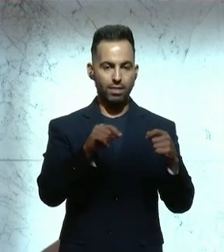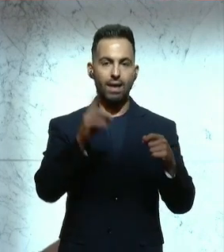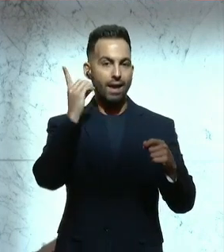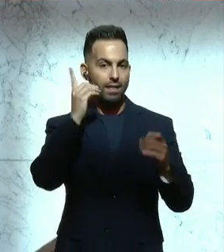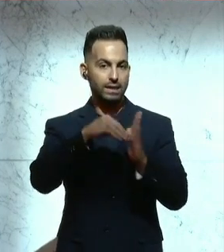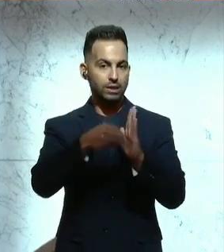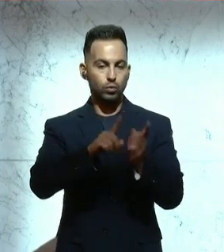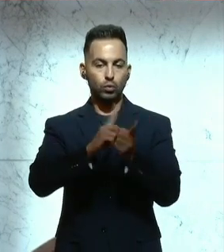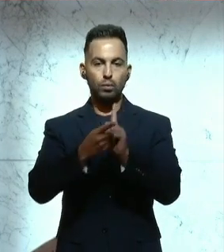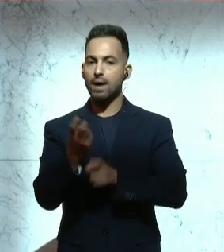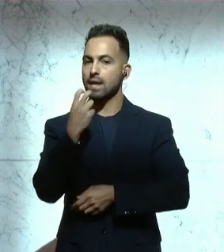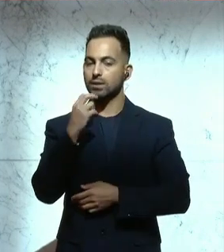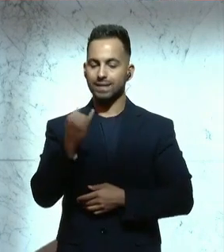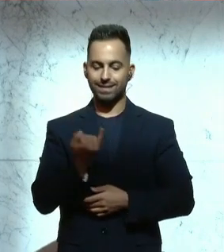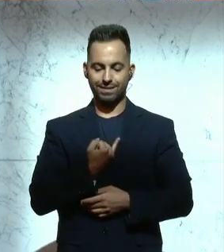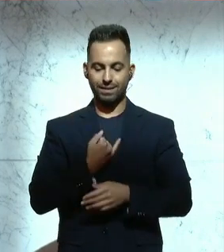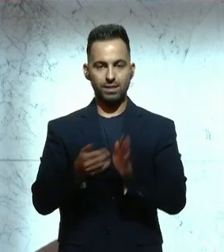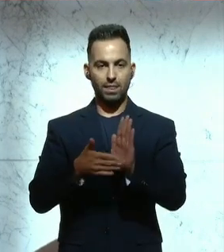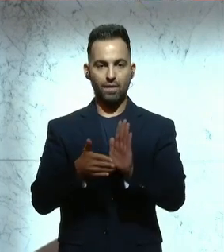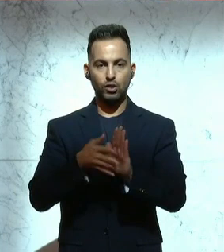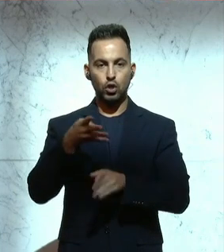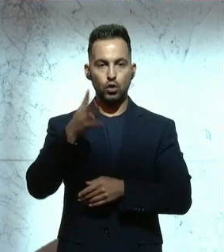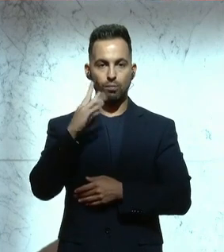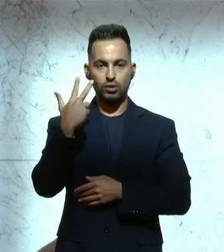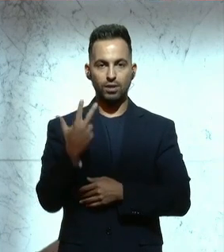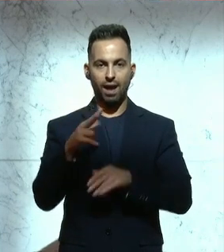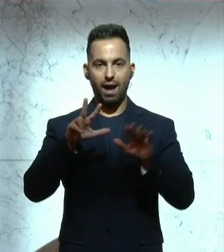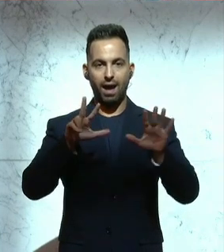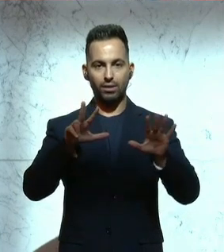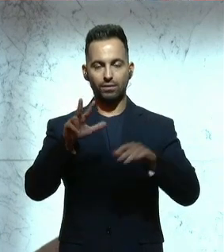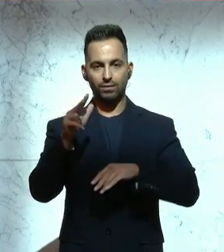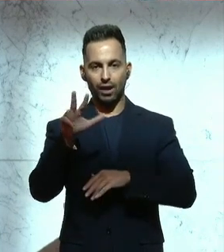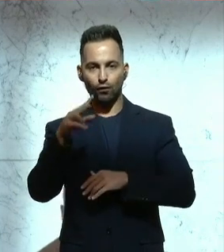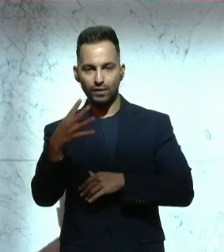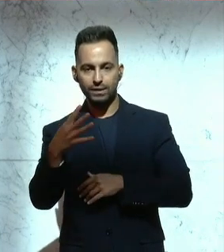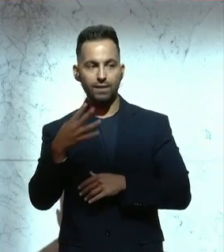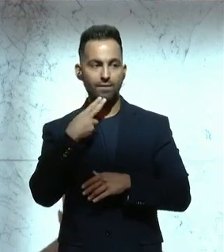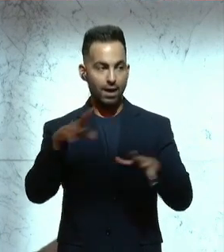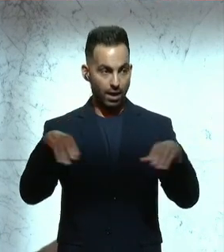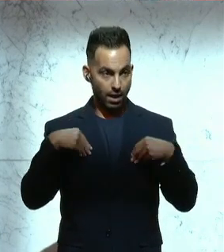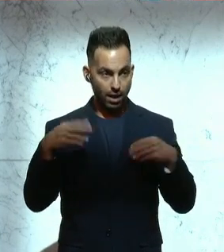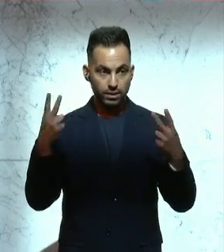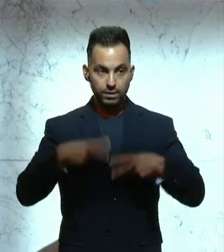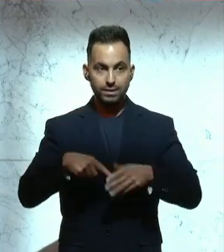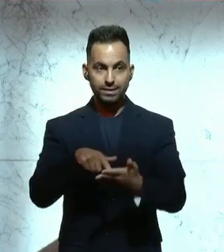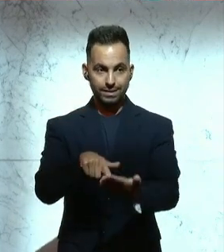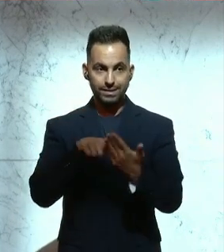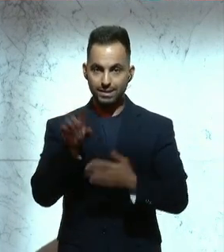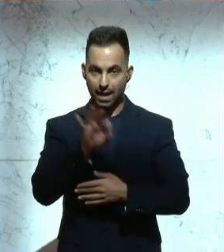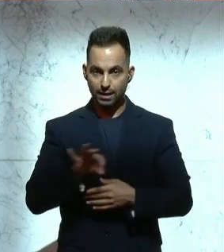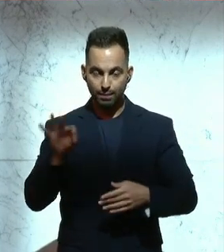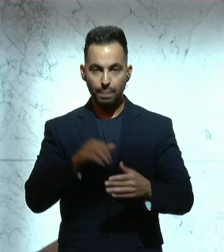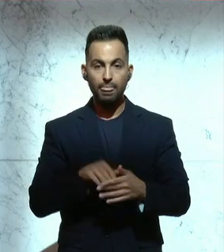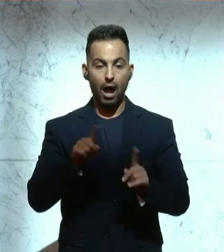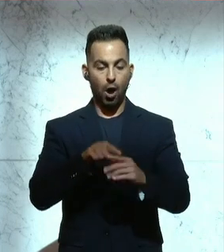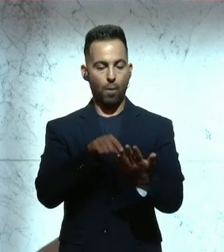Handysignatur auf den elektronischen Identitätsnachweis Römisch 3894 der Beilagen zur Kenntnis zu nehmen, wer dafür ist. Dann bitte ich um ein Zeichen der Zustimmung,